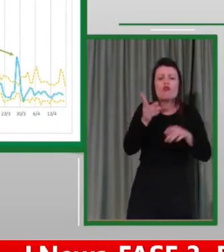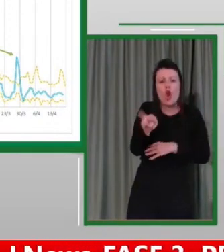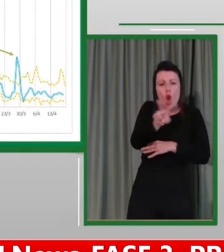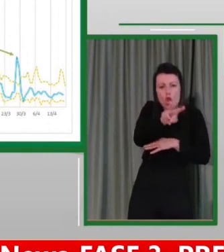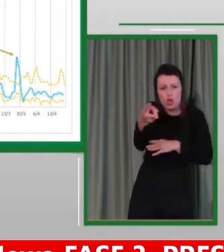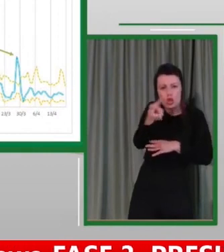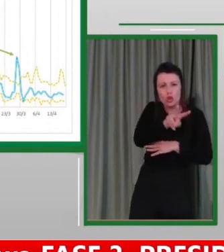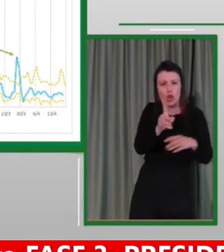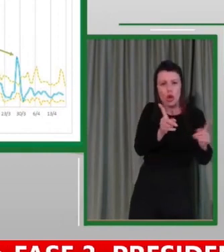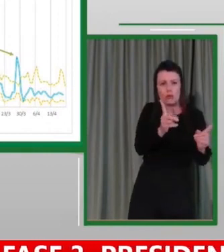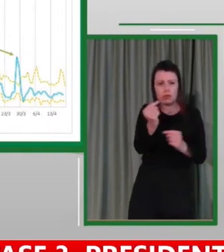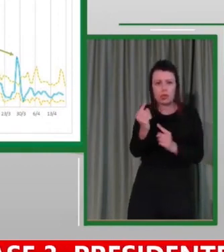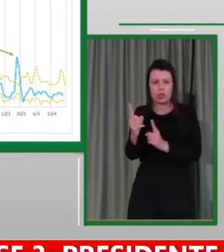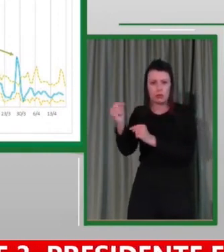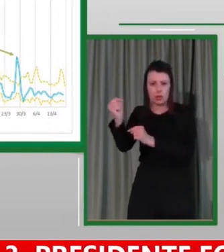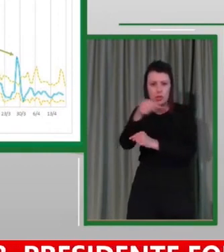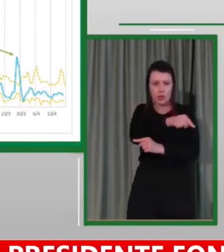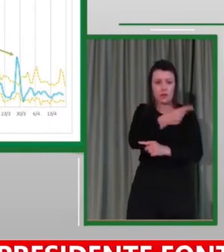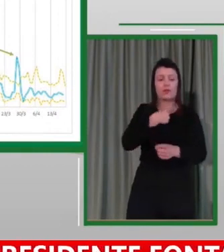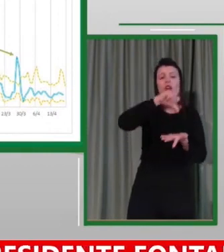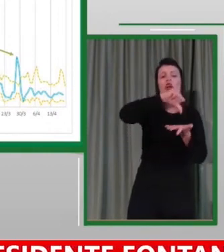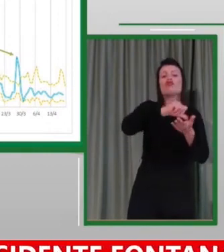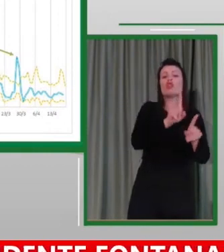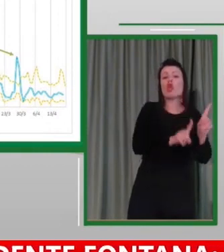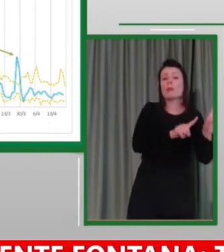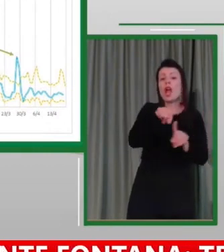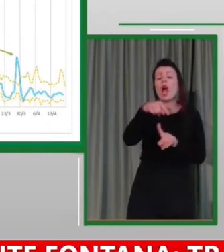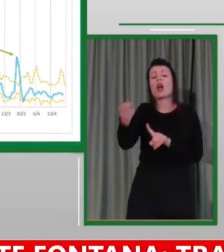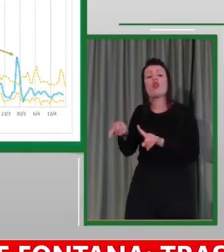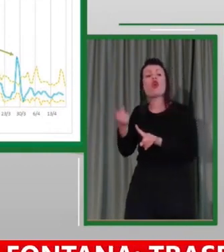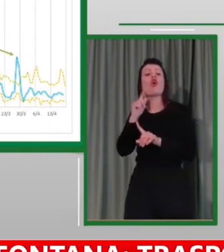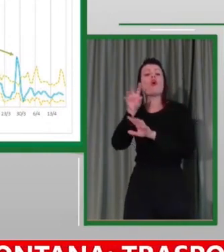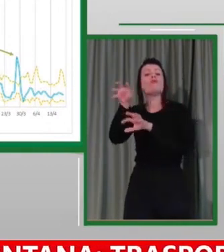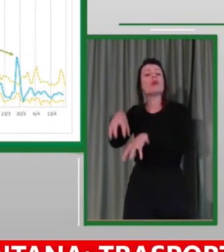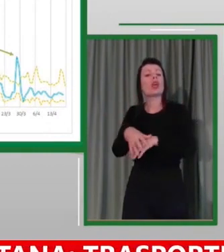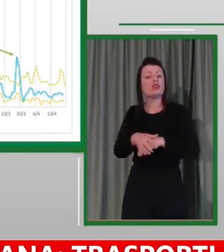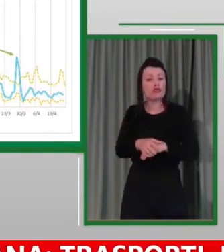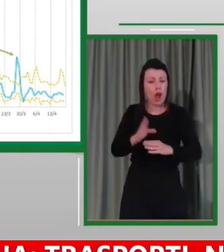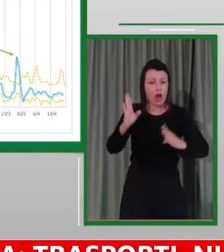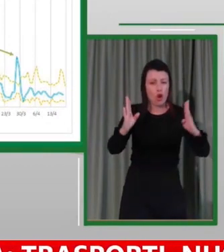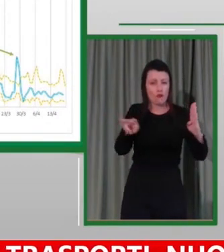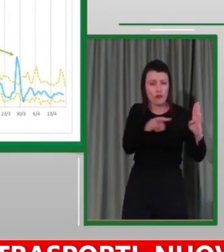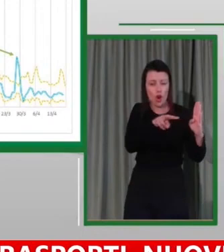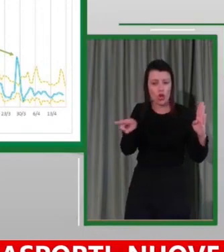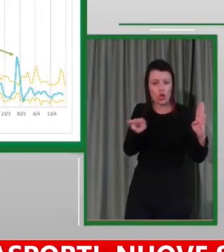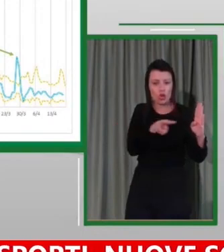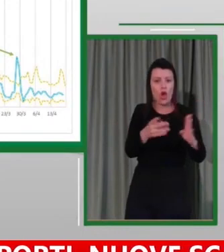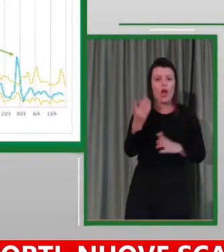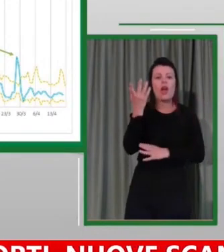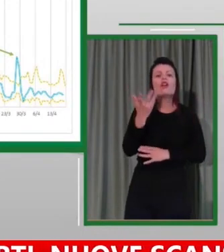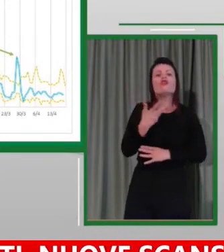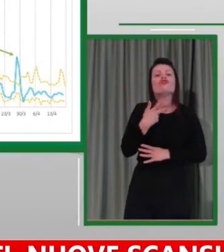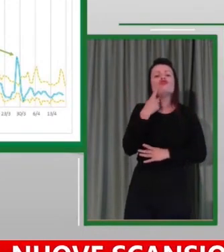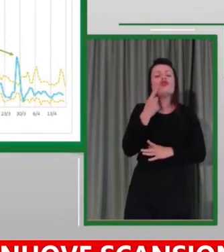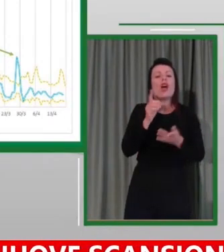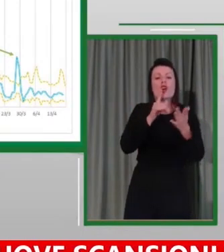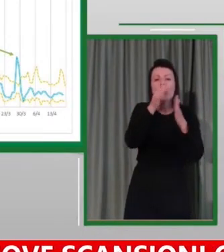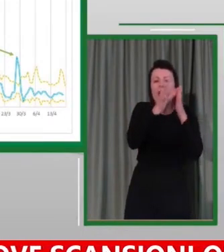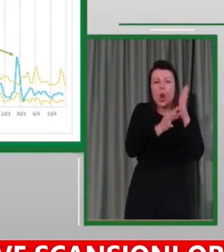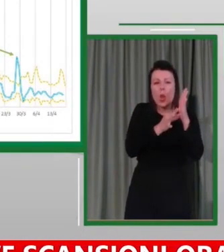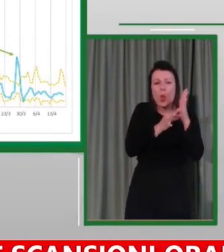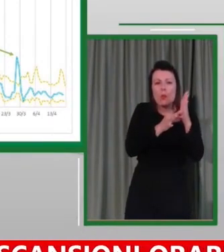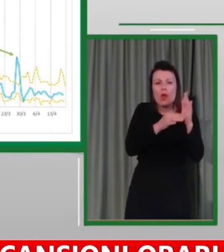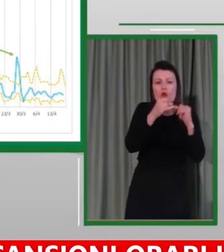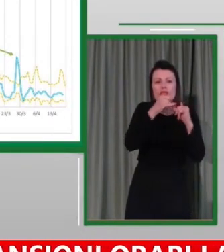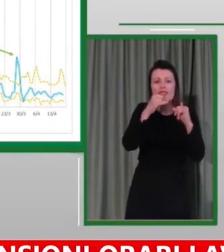in centro a Milano, l'altra a Brescia, i valori tratteggiati in giallo sono i valori massimi e